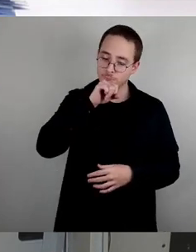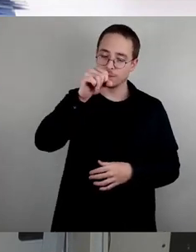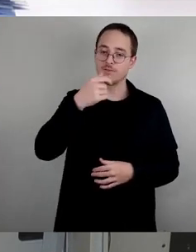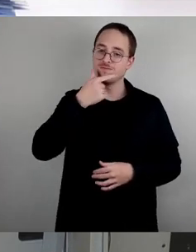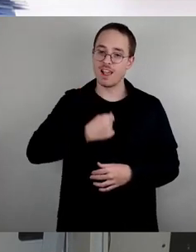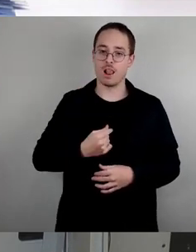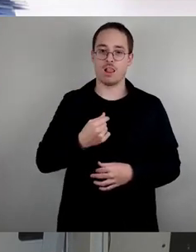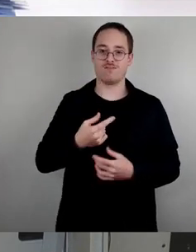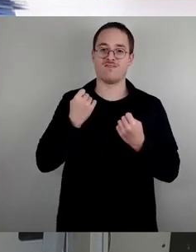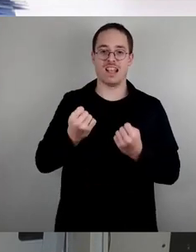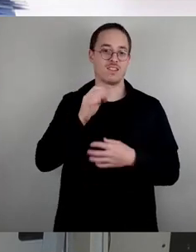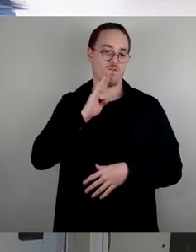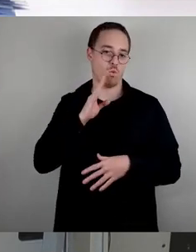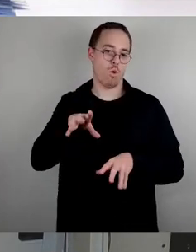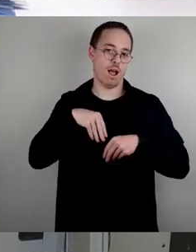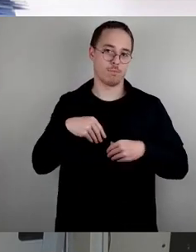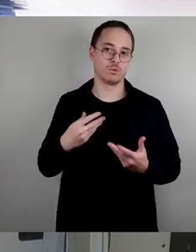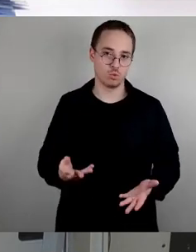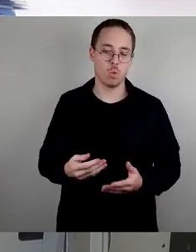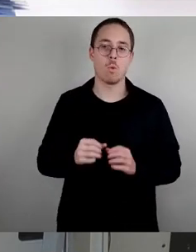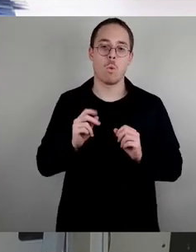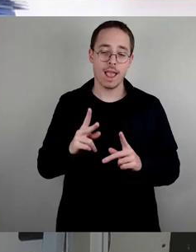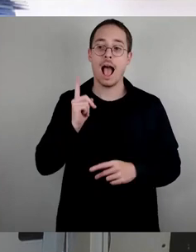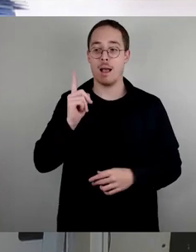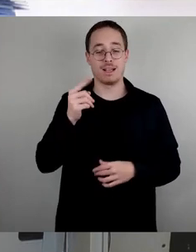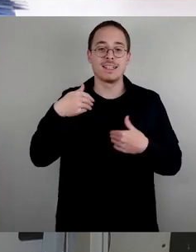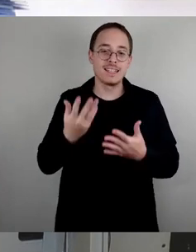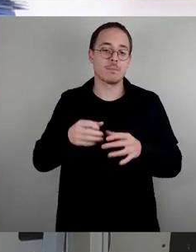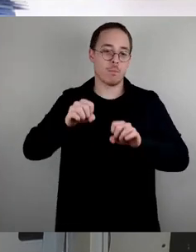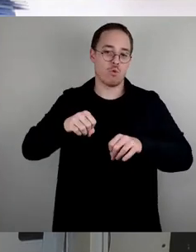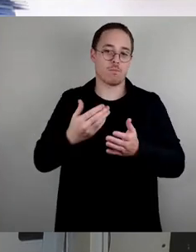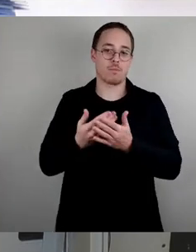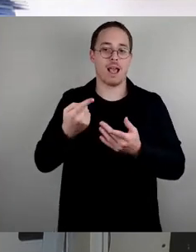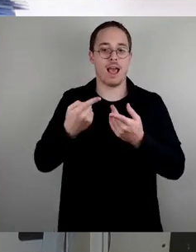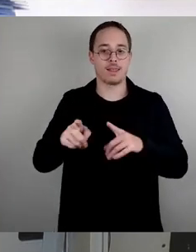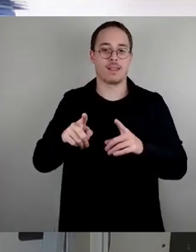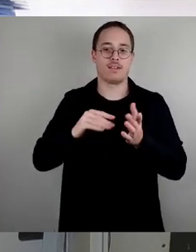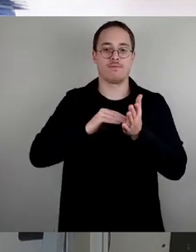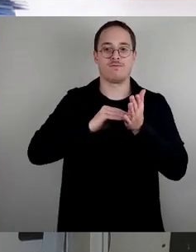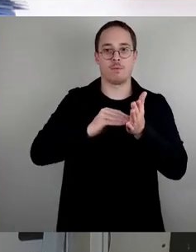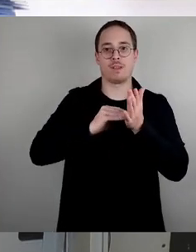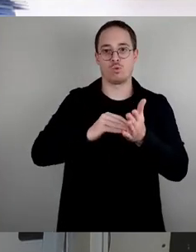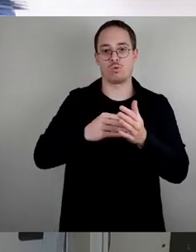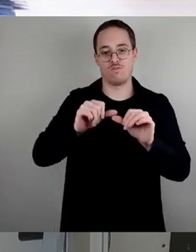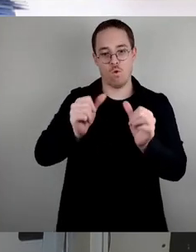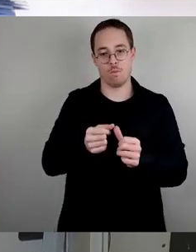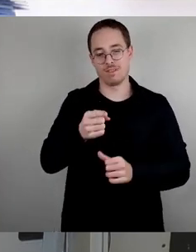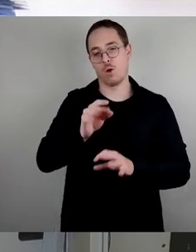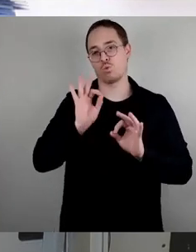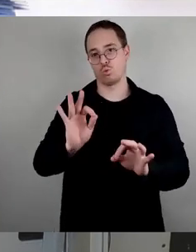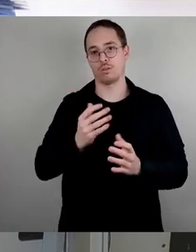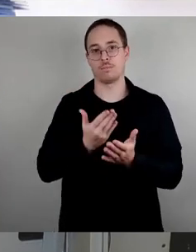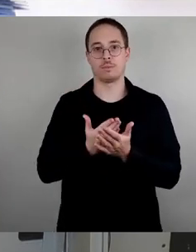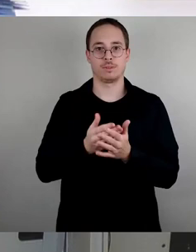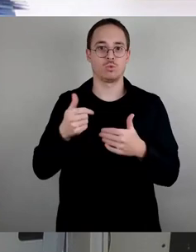Situationen, wo andere Vermietungsformen sinnvoll sind. Und dann ist sich das Teilen einzelner Wohnungen von verschiedenen Menschen